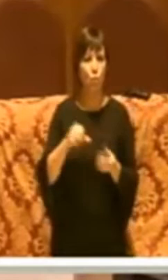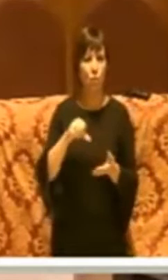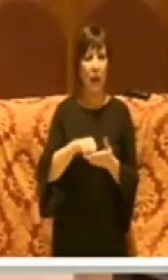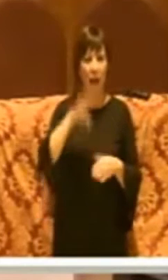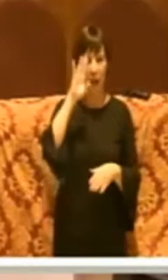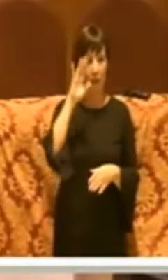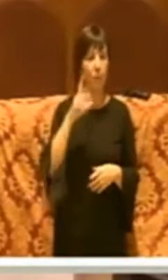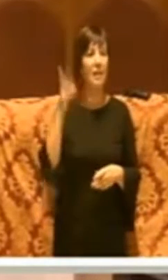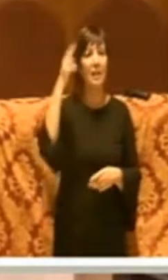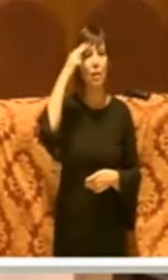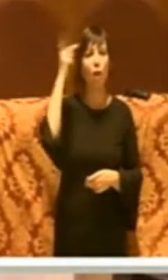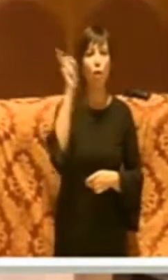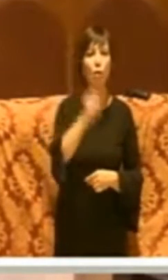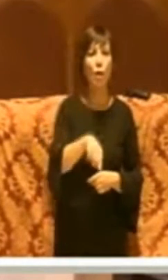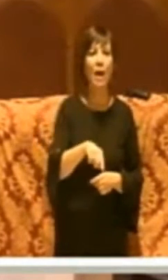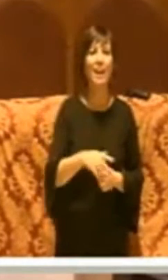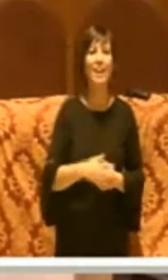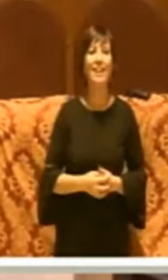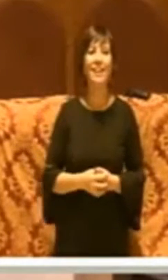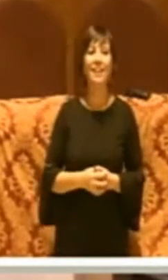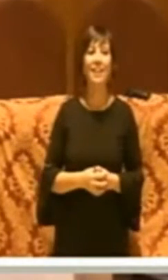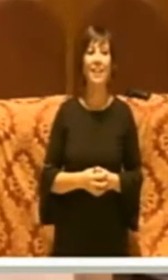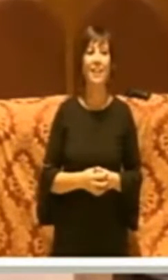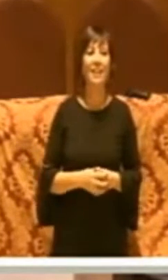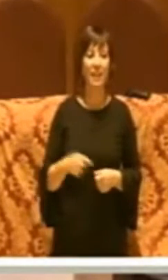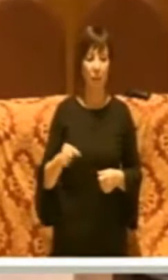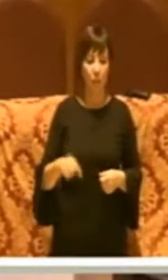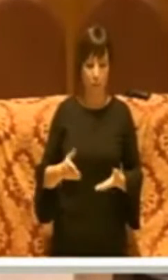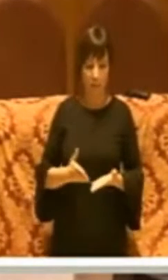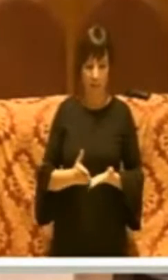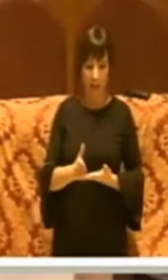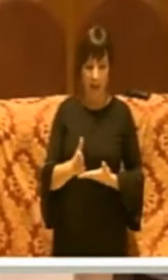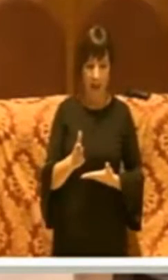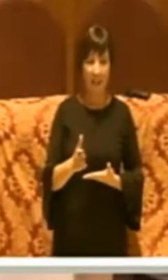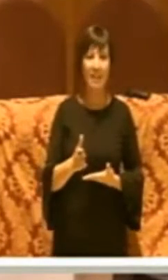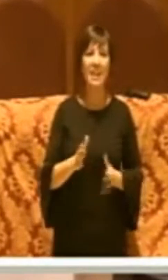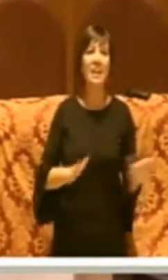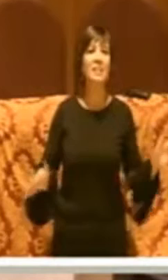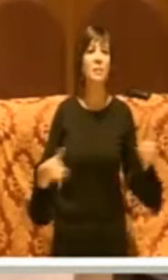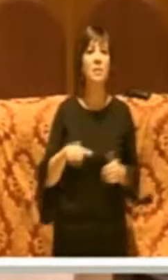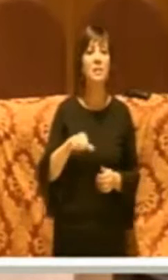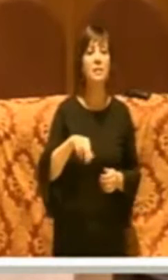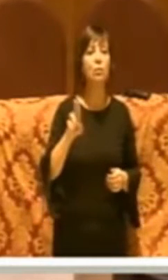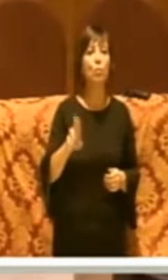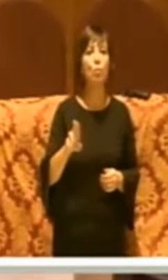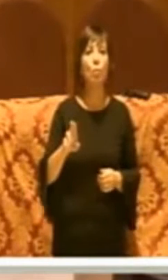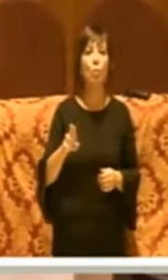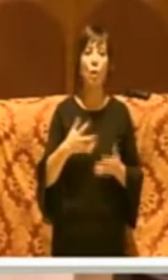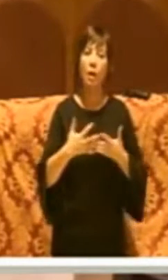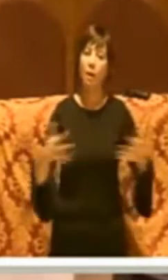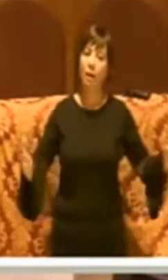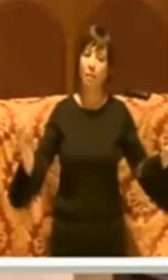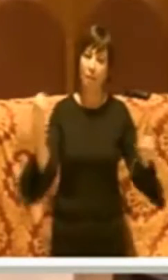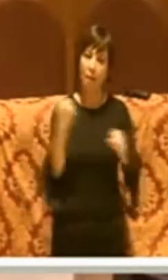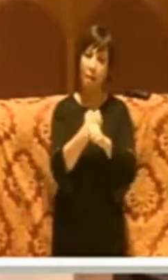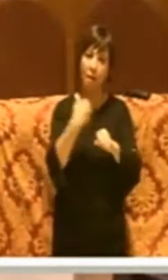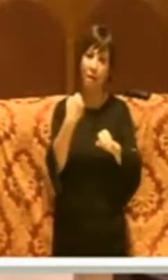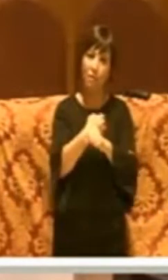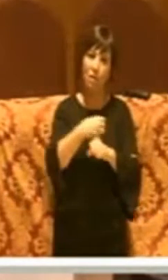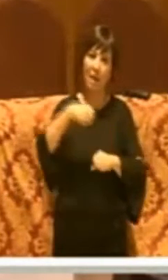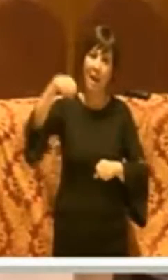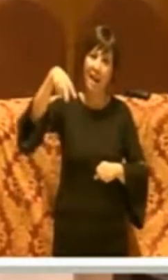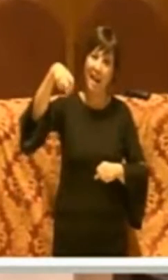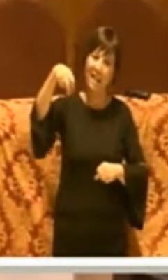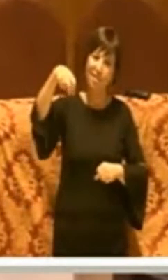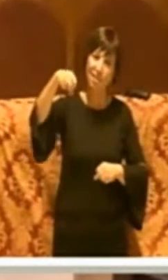ricordo pure che in questi anni il dipartimento Simu con un grosso lavoro insieme ad Aceato